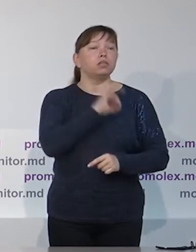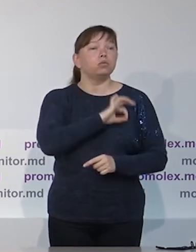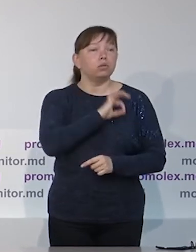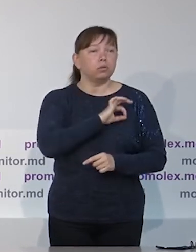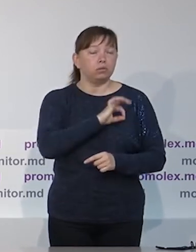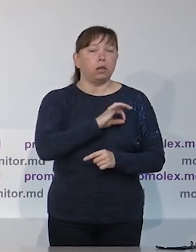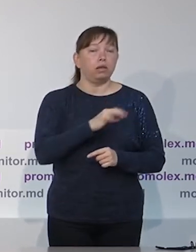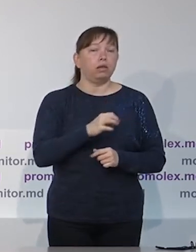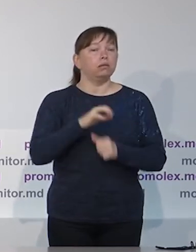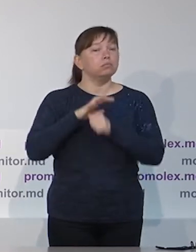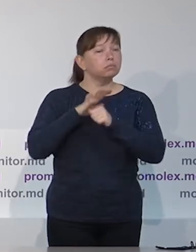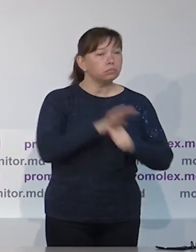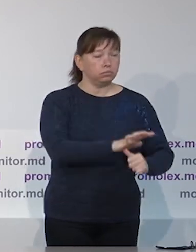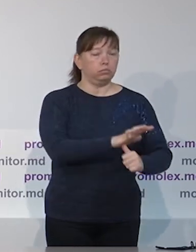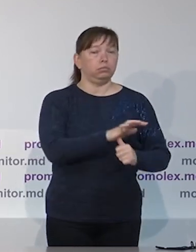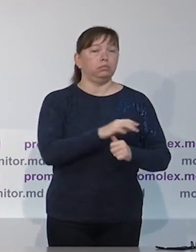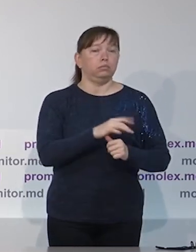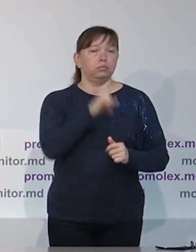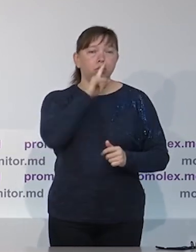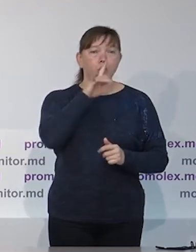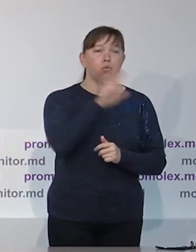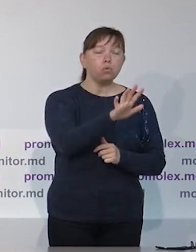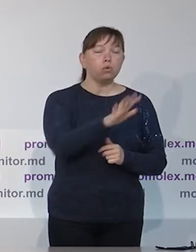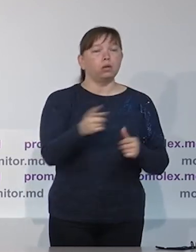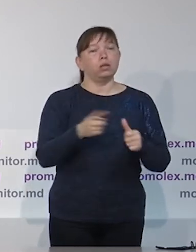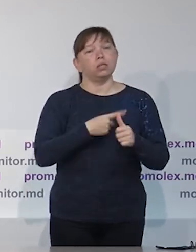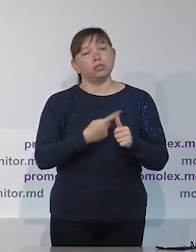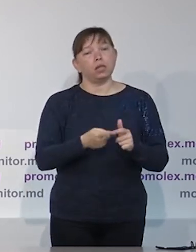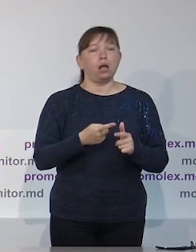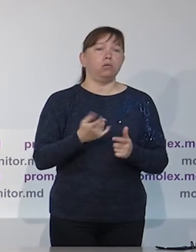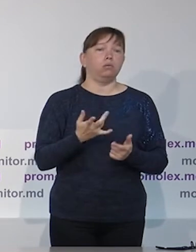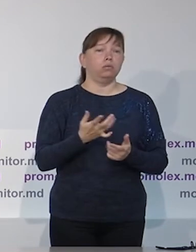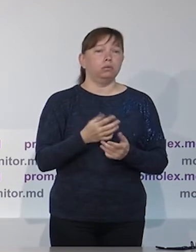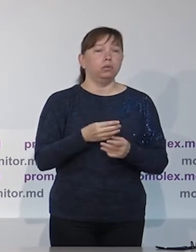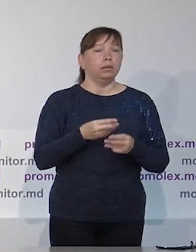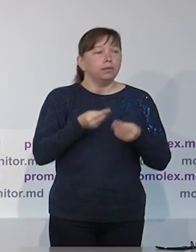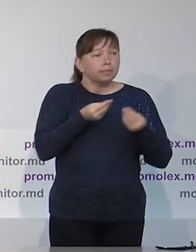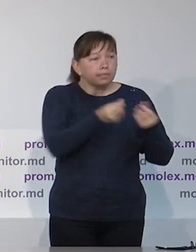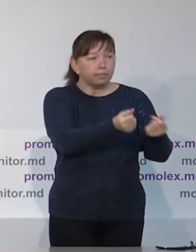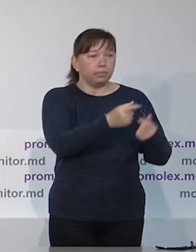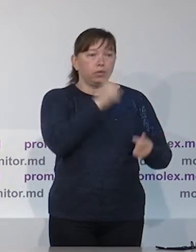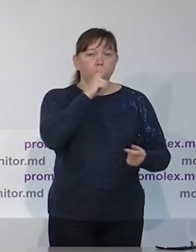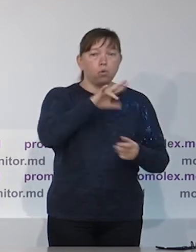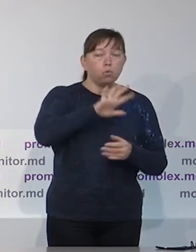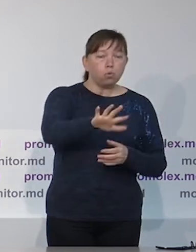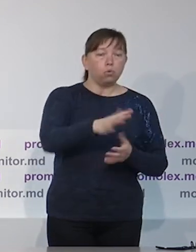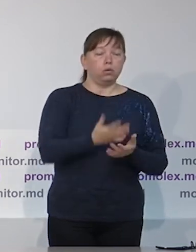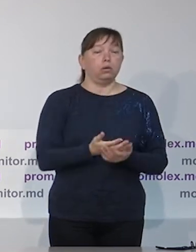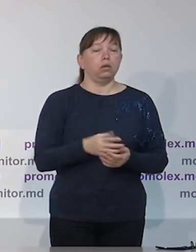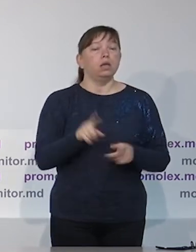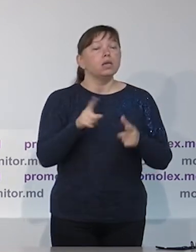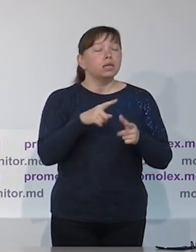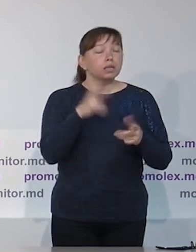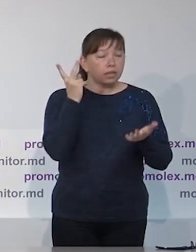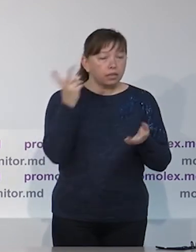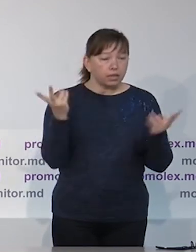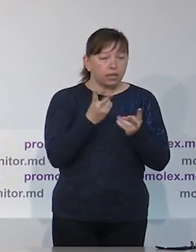говорить о запрете на использование языка ненависти, призывающего к ненависти,